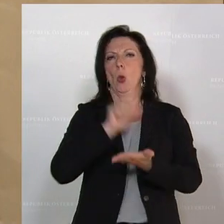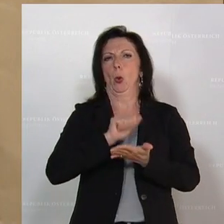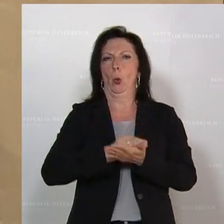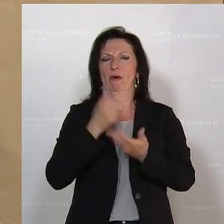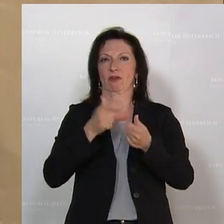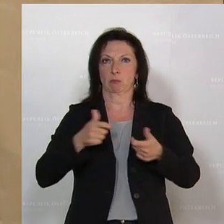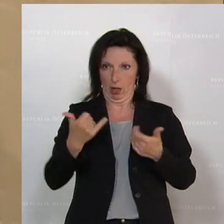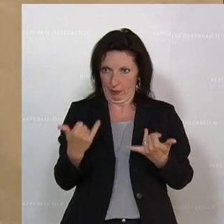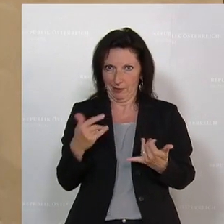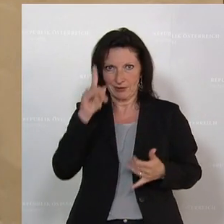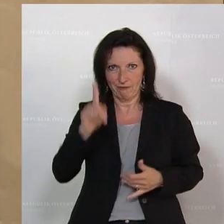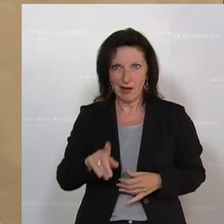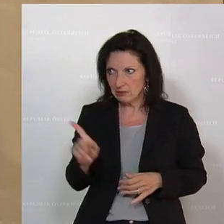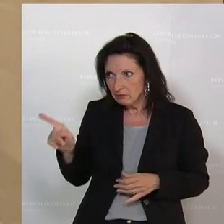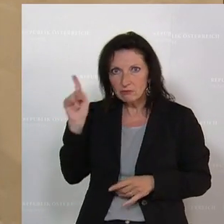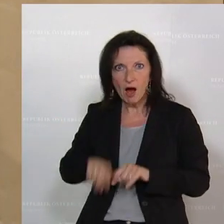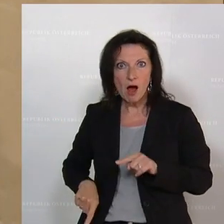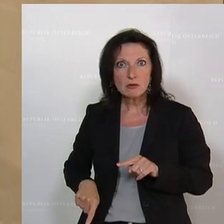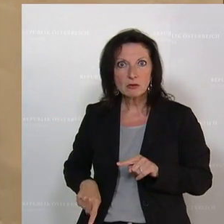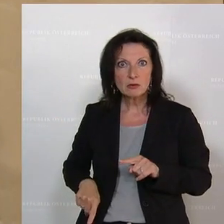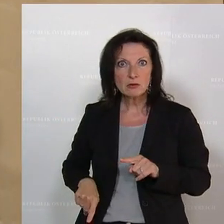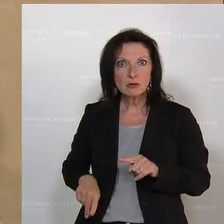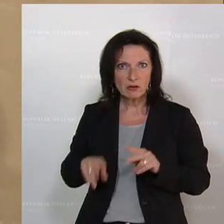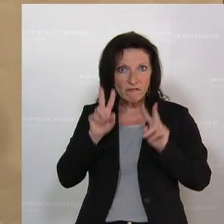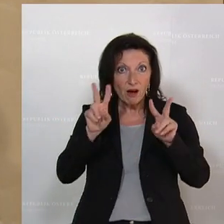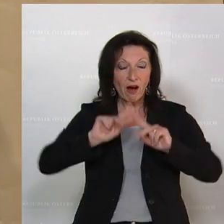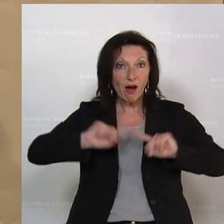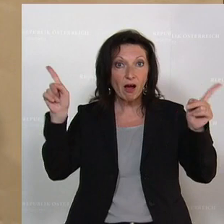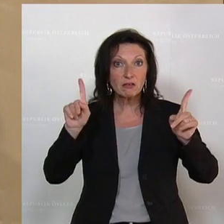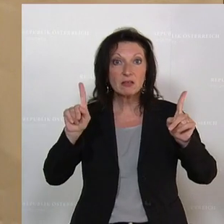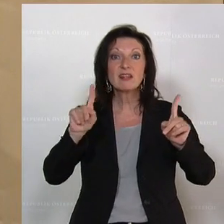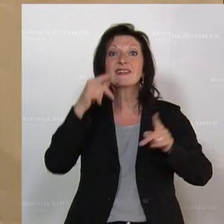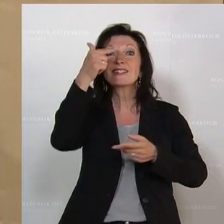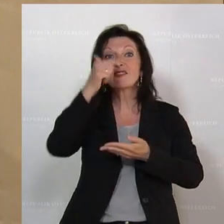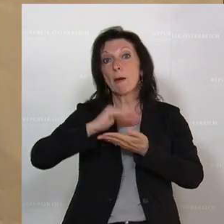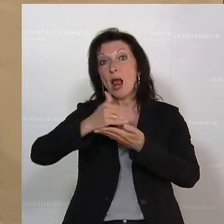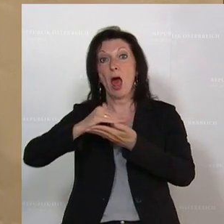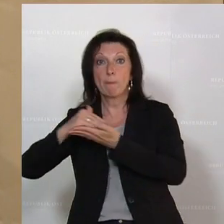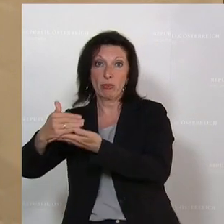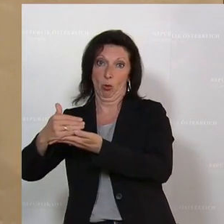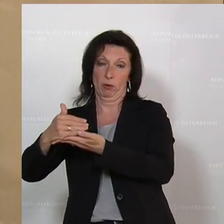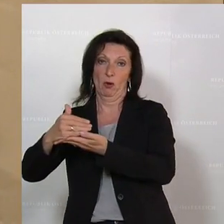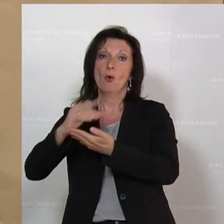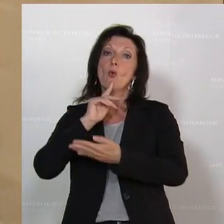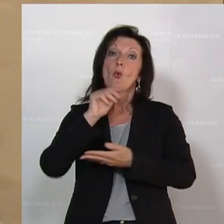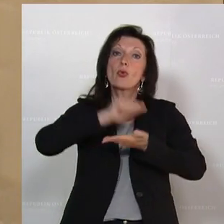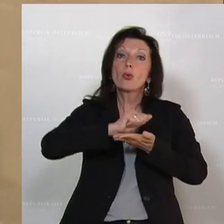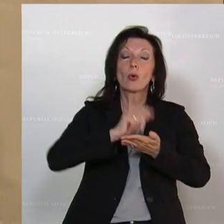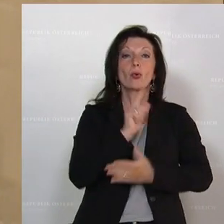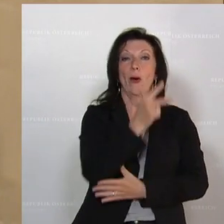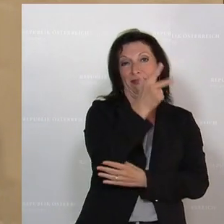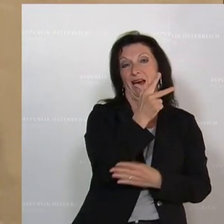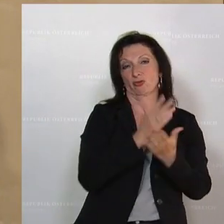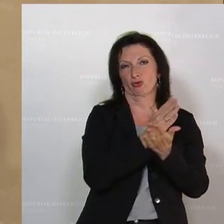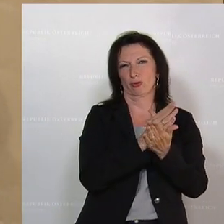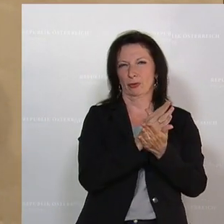wissen wir, das war nicht die Wahrheit. Die Wahrheit sieht anders aus. Es waren zwei Laptop-Festplatten und nur drei Drucker-Festplatten. Ich